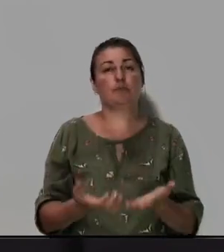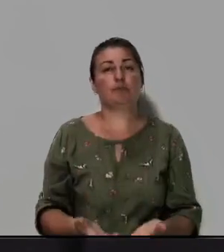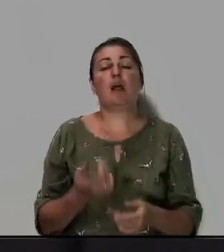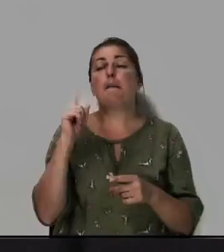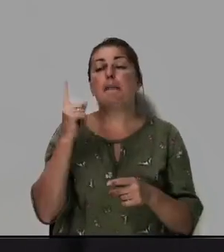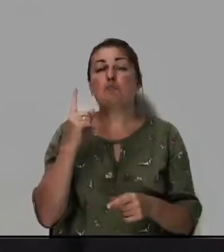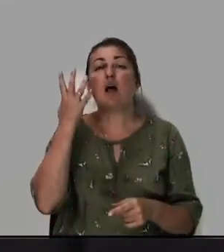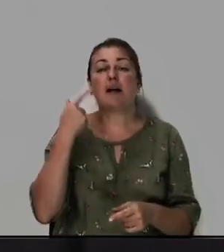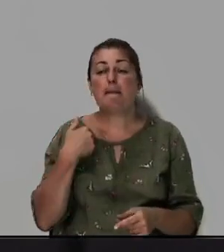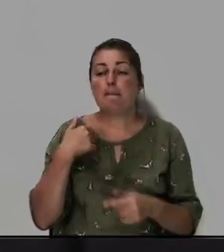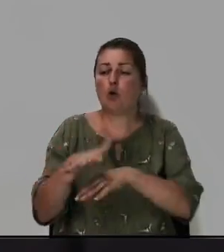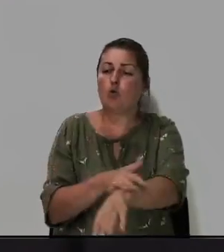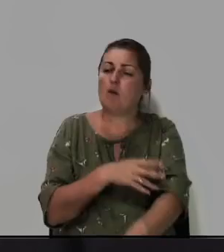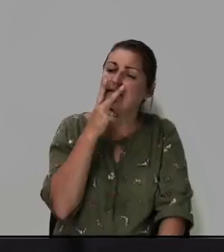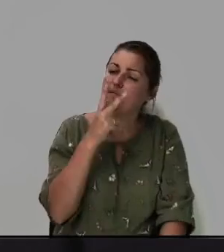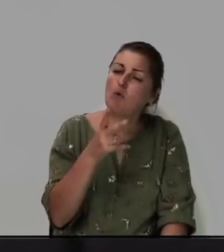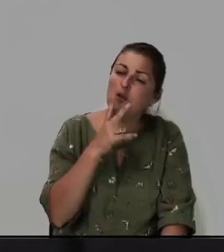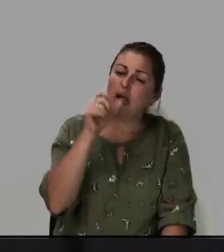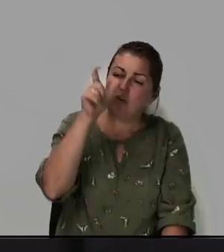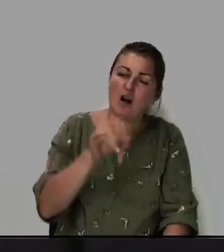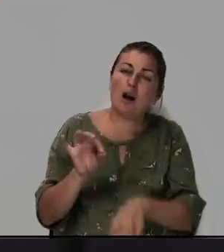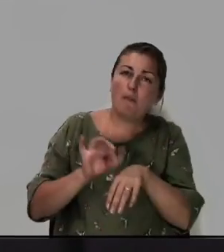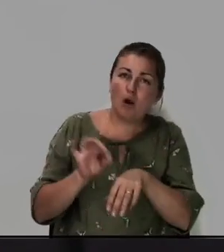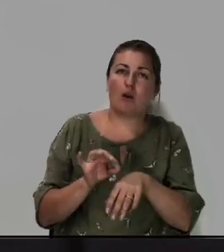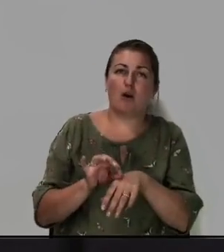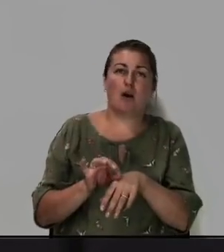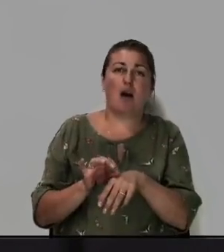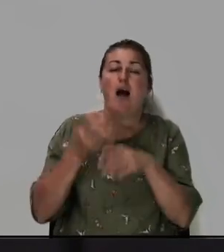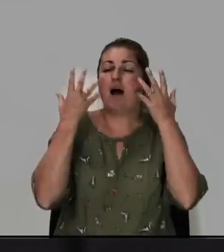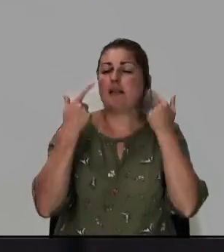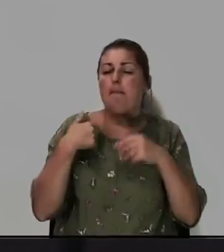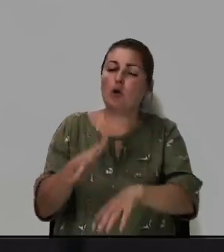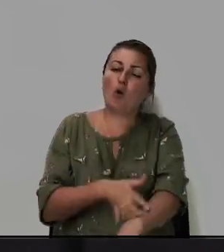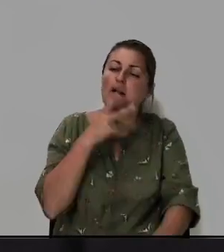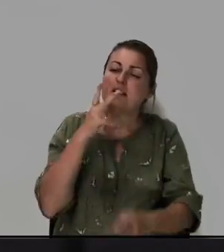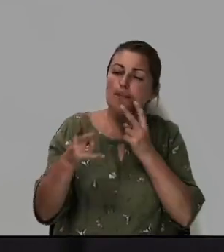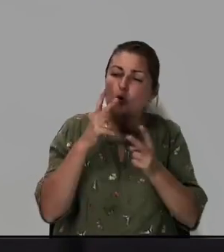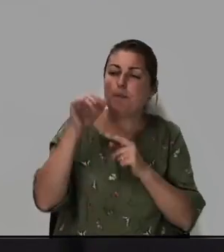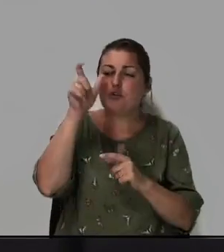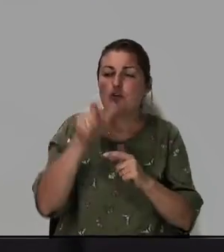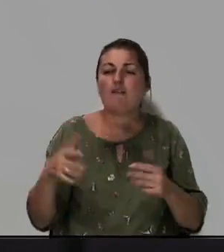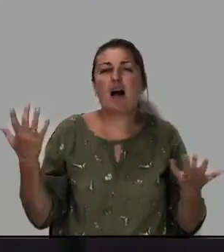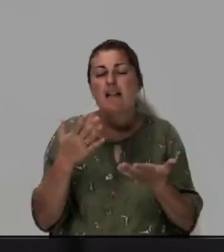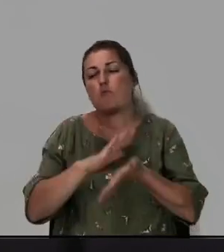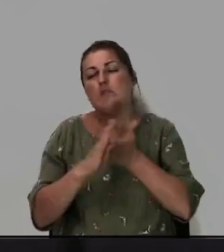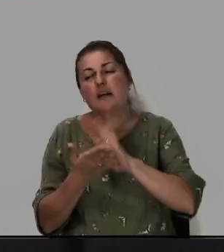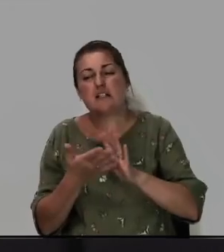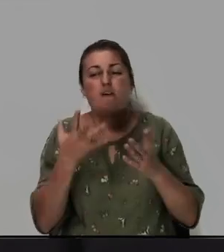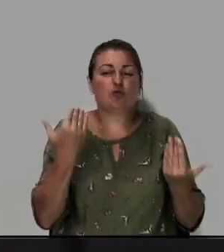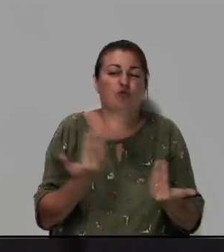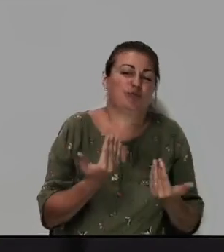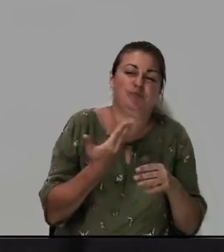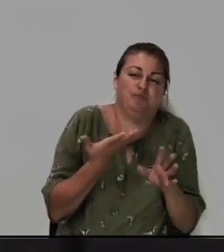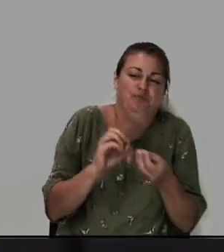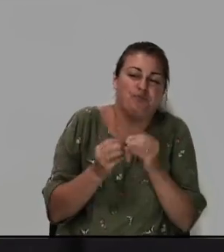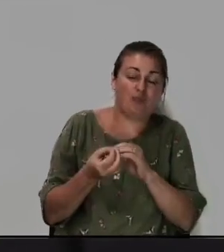Потому что когда мы долго смотрим на человека больного, когда мы долго смотрим на человека в каких-то обстоятельствах живет,